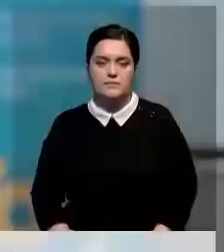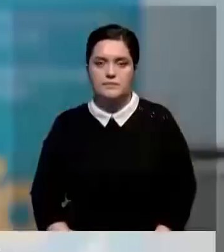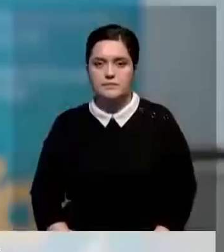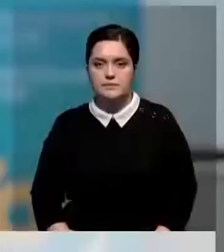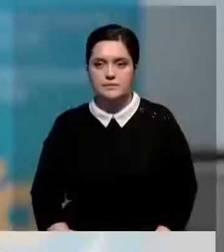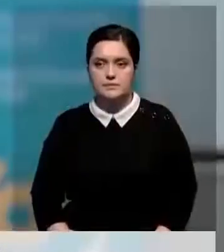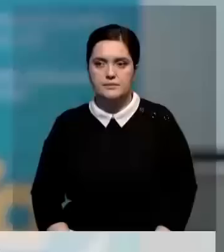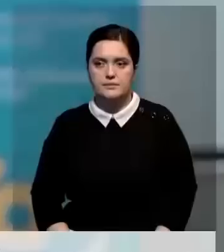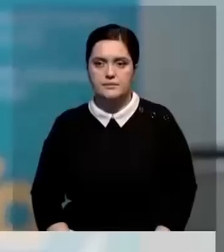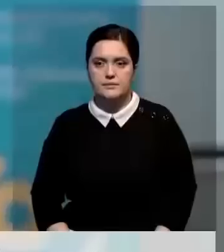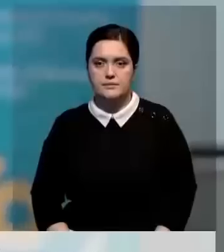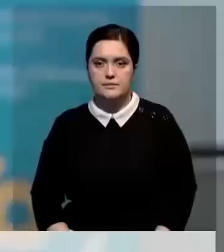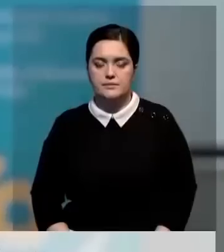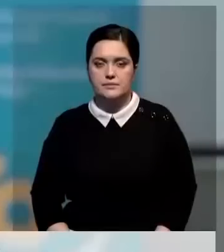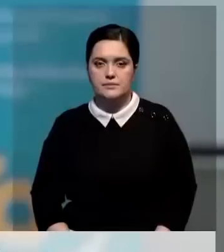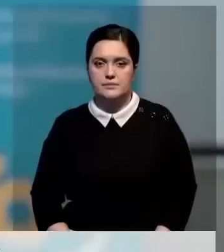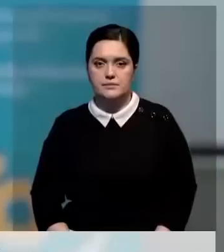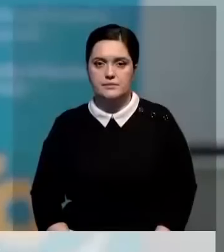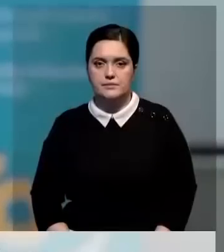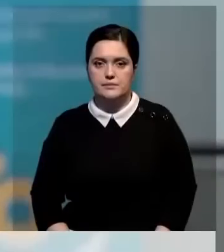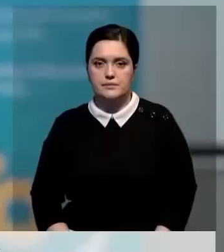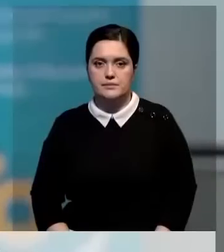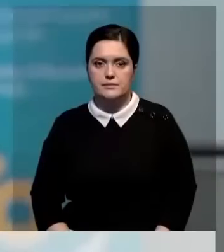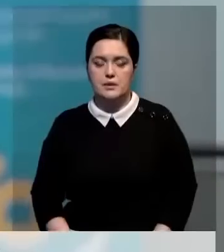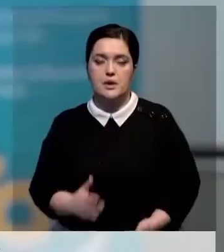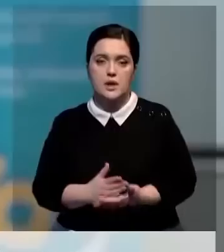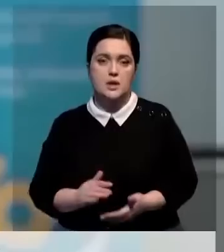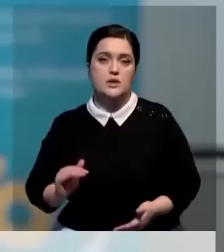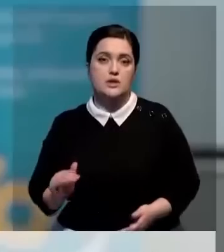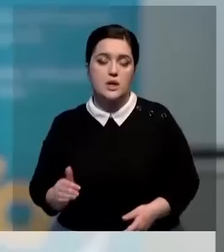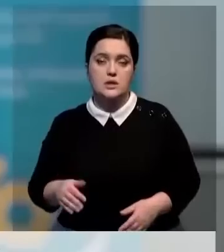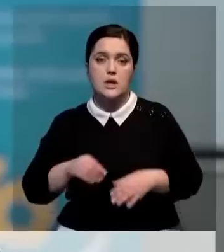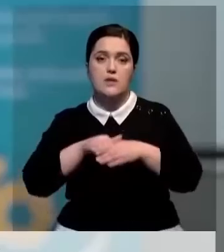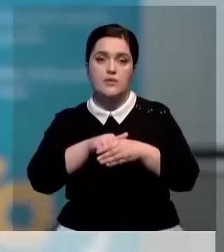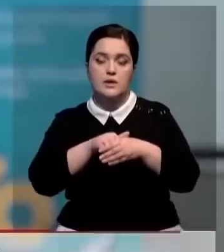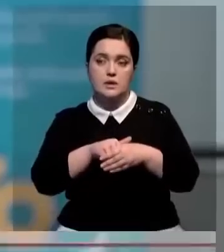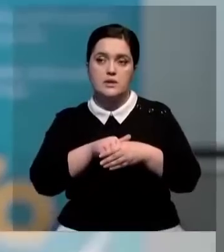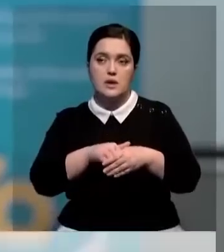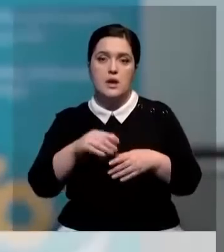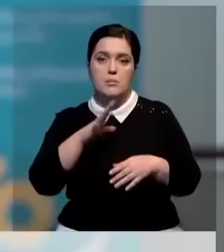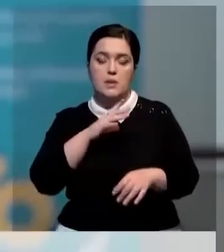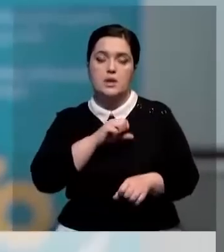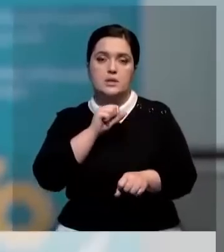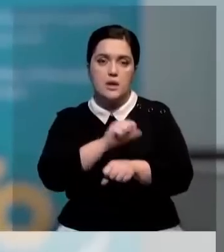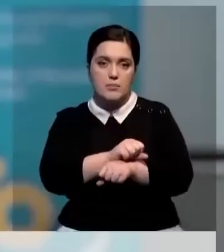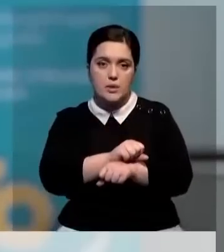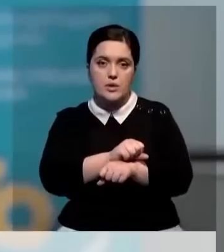Значительный рост есть у нас в частных инвестициях, которые были заморожены после